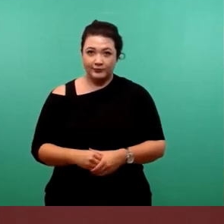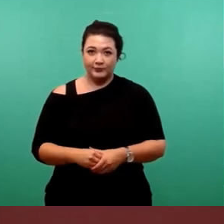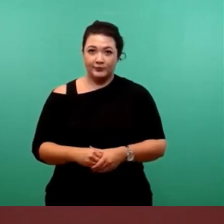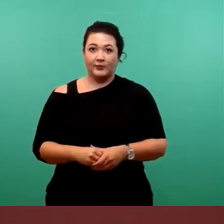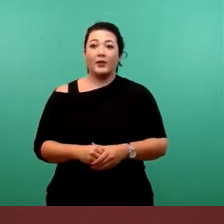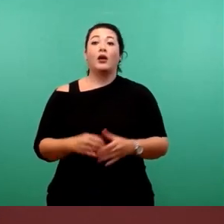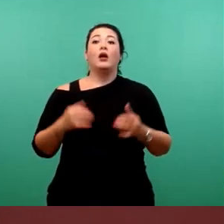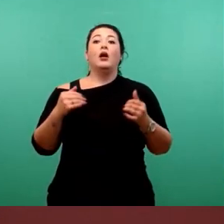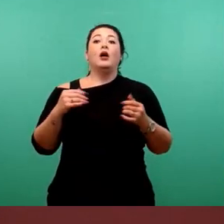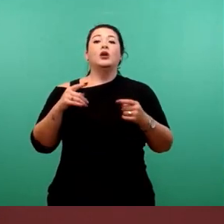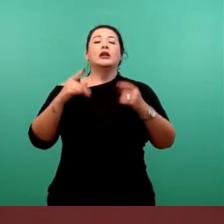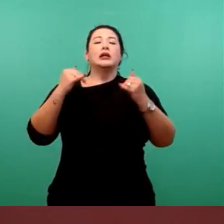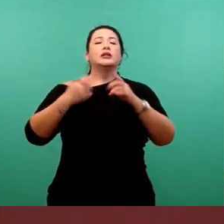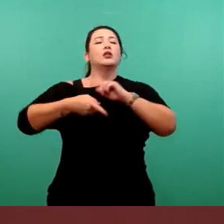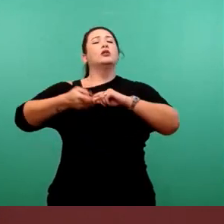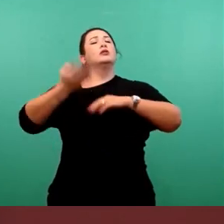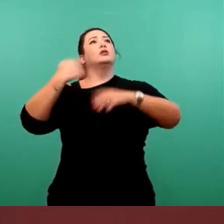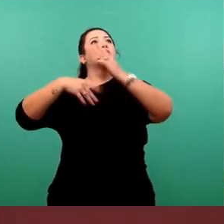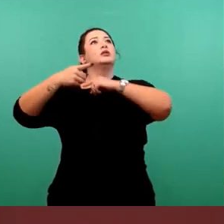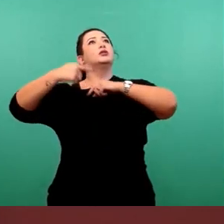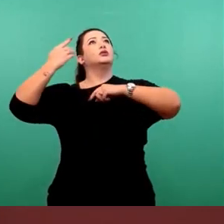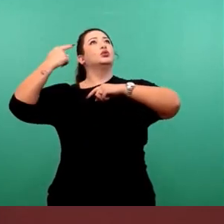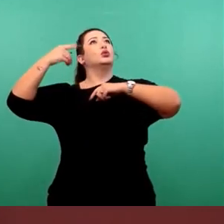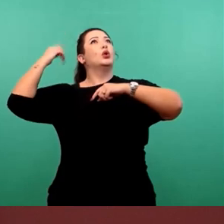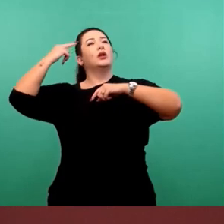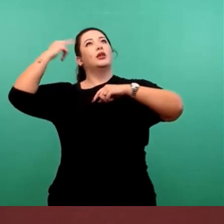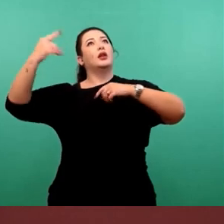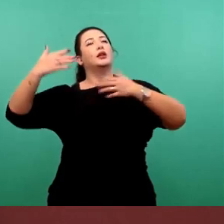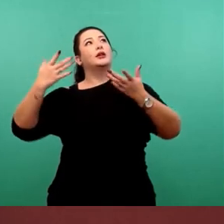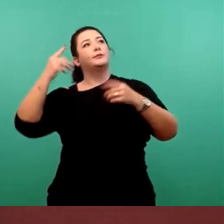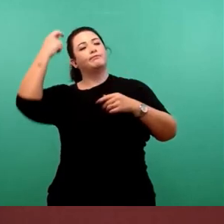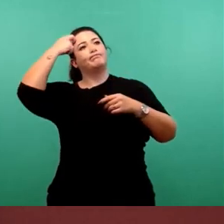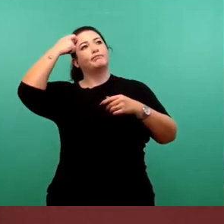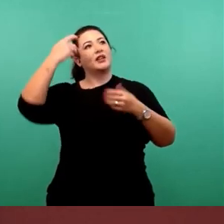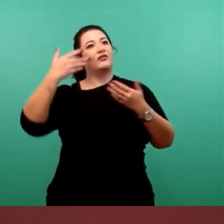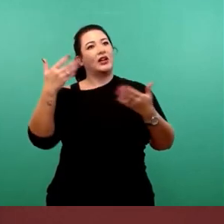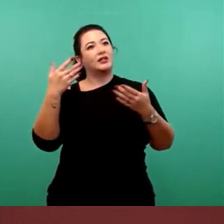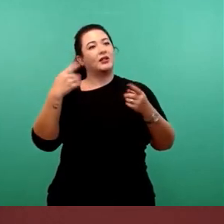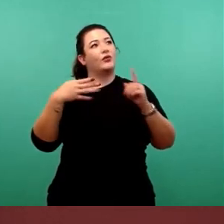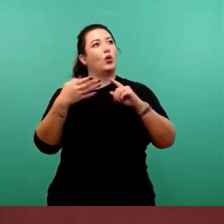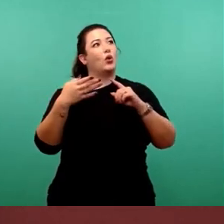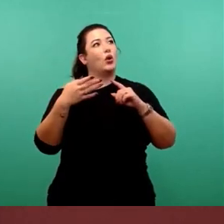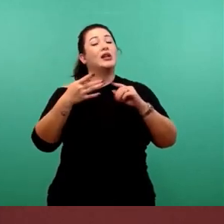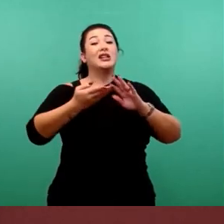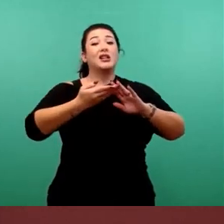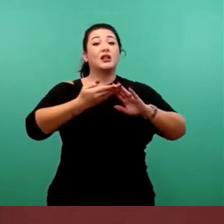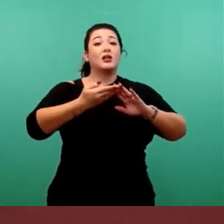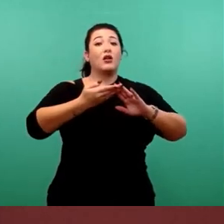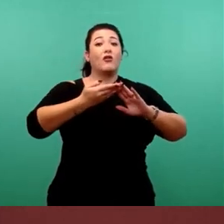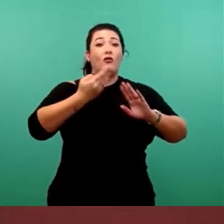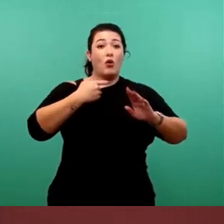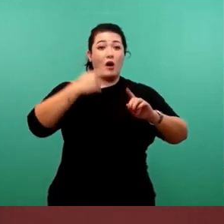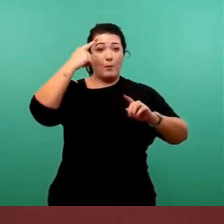Zivilrecht zurückdenke, dann fällt mir ein, muss denn die Vormerkung beispielsweise schon bewilligt sein oder wird das Ganze nur rein